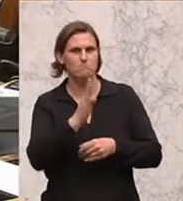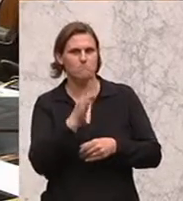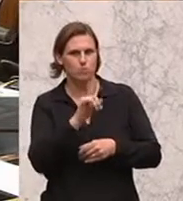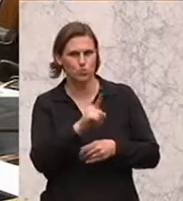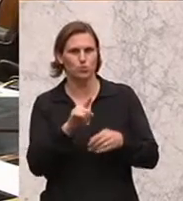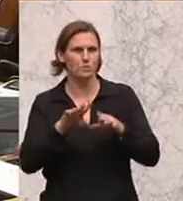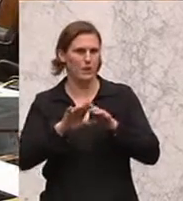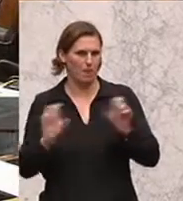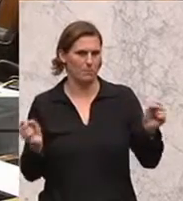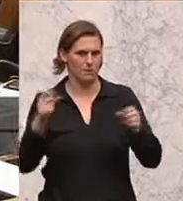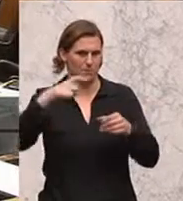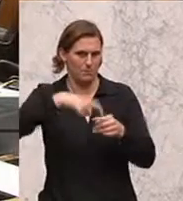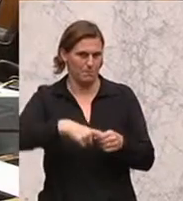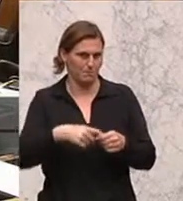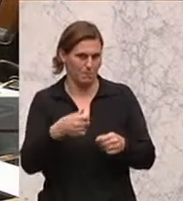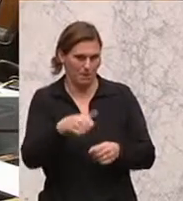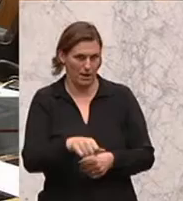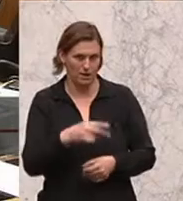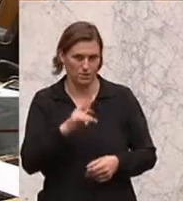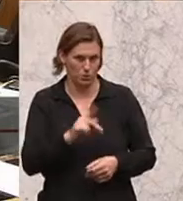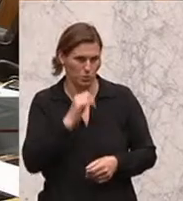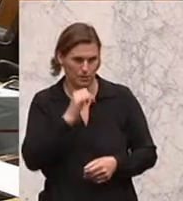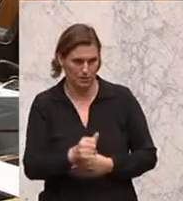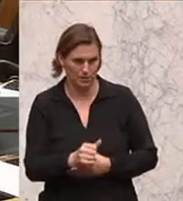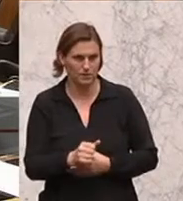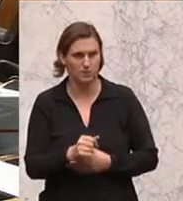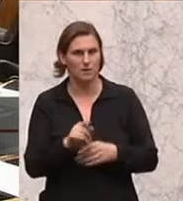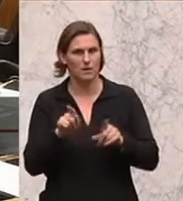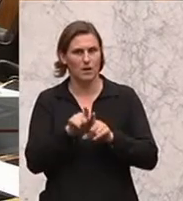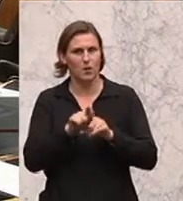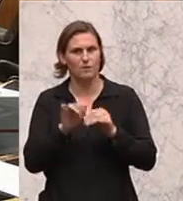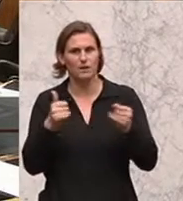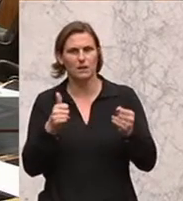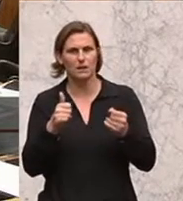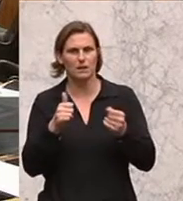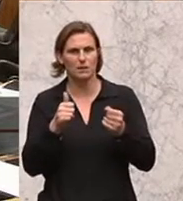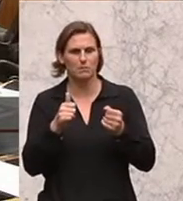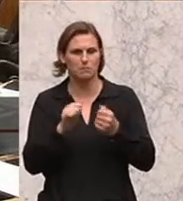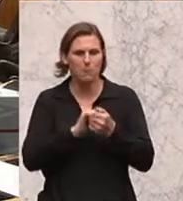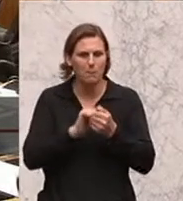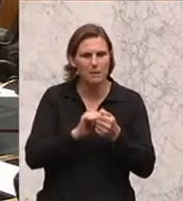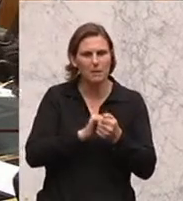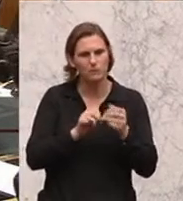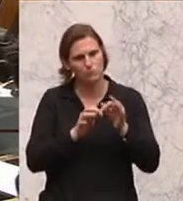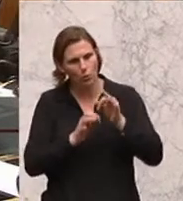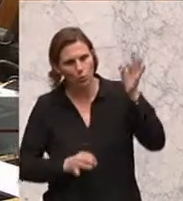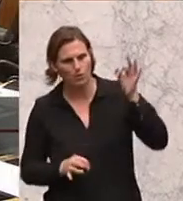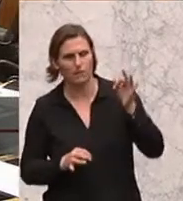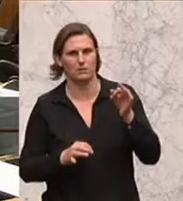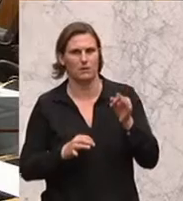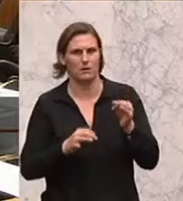Abkommen. Die Folge ist, dass dann Dokumente, die die Republik Burundi ausstellt,